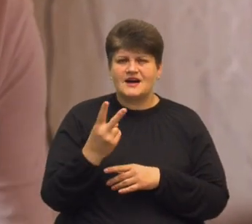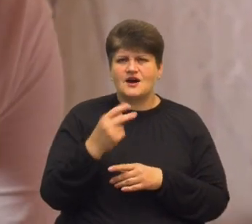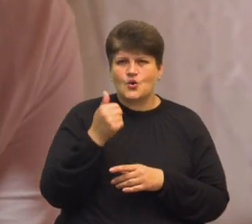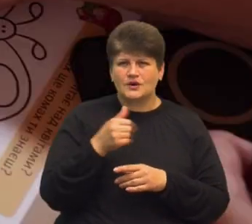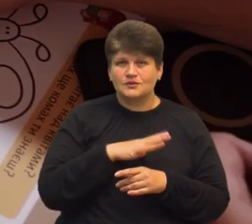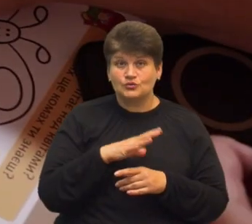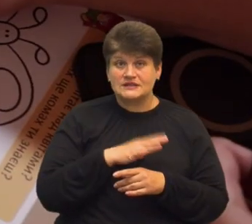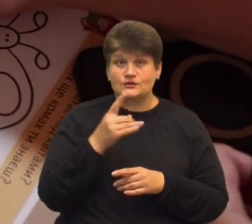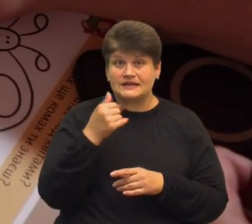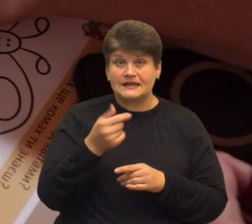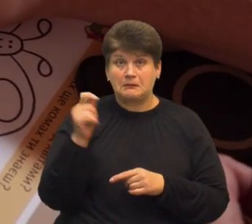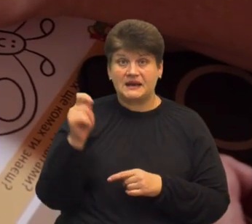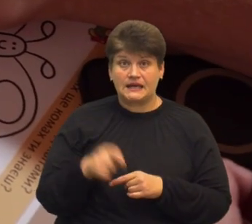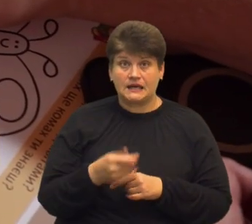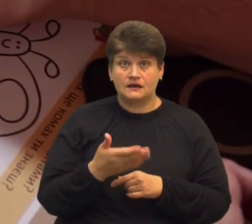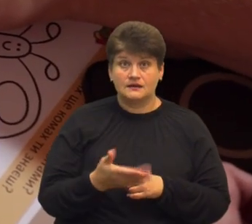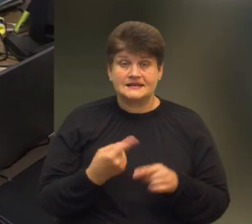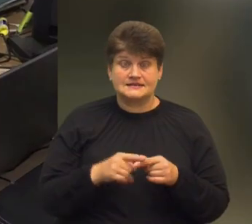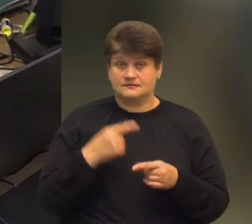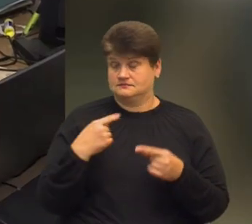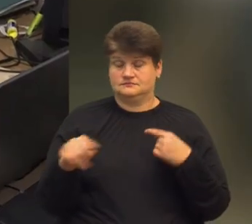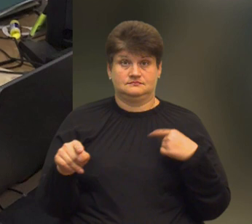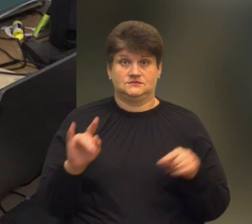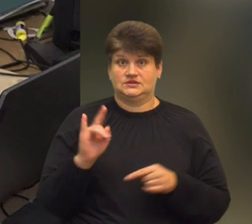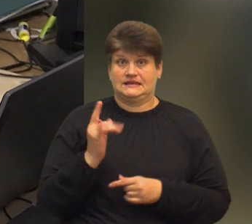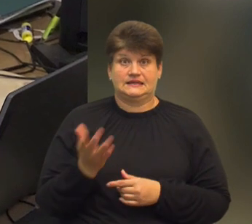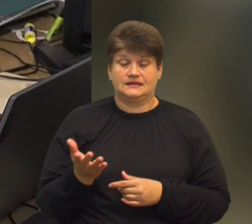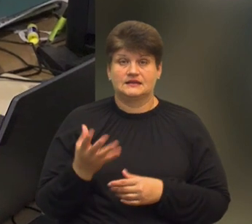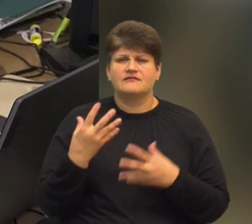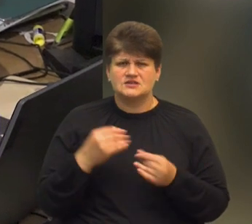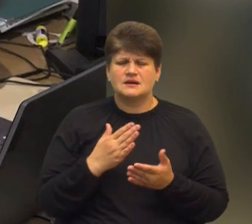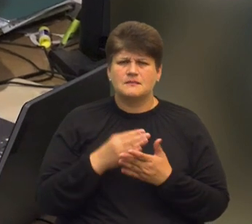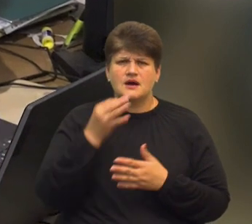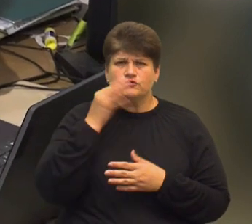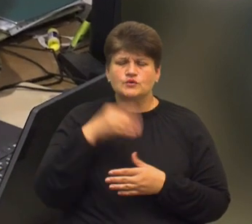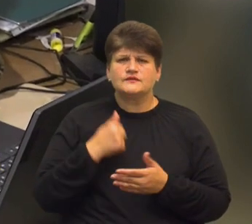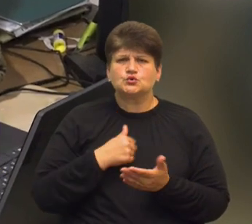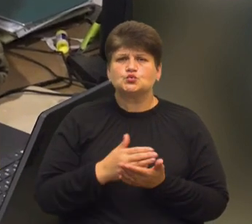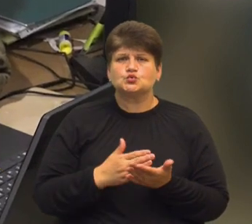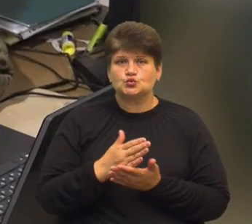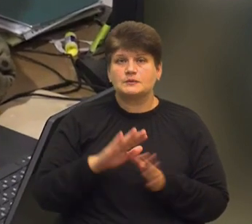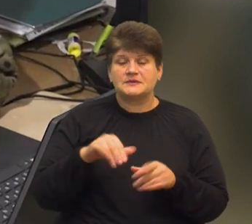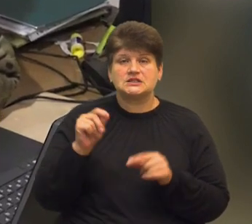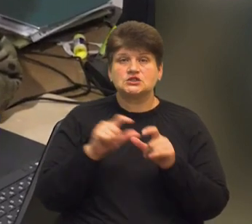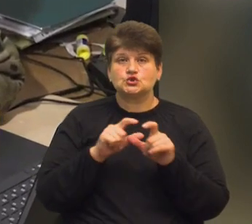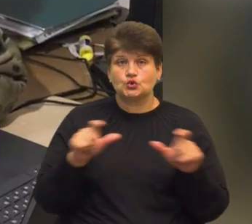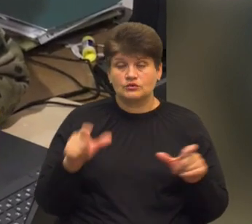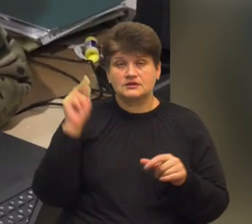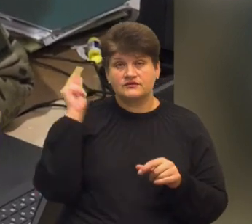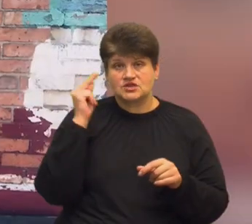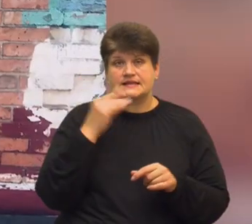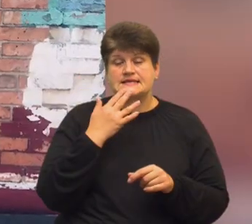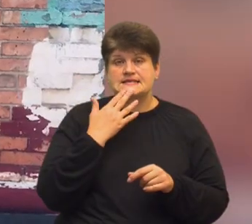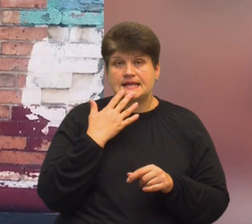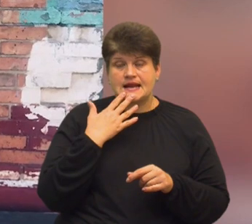а за рік часу приїхав. Це вже зовсім інша дитина. Чоловік вже мав досвід військової служби. Після школи «Колізей» навчався в Національній